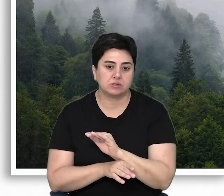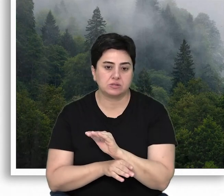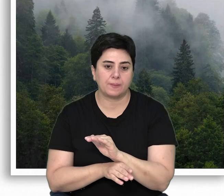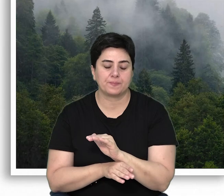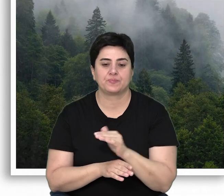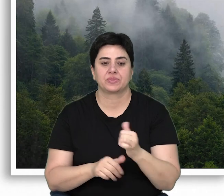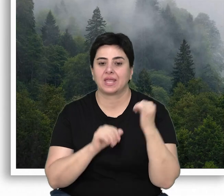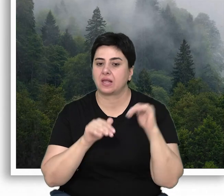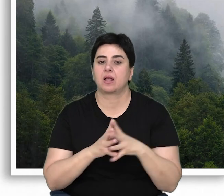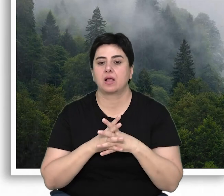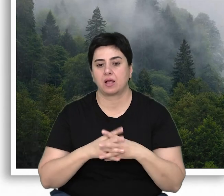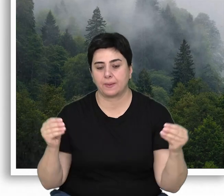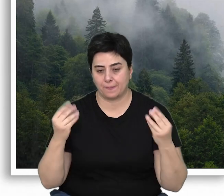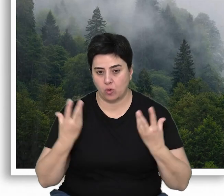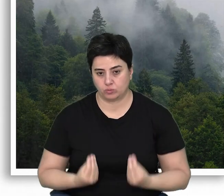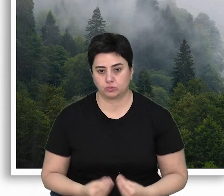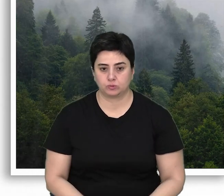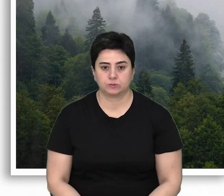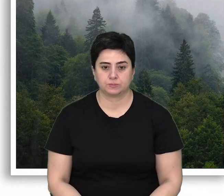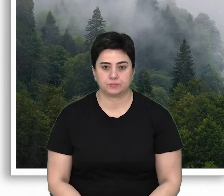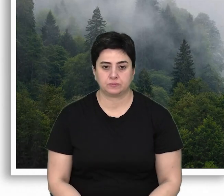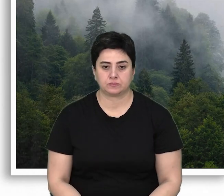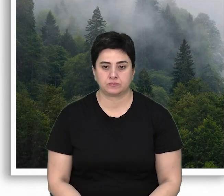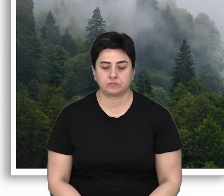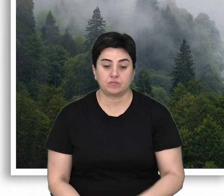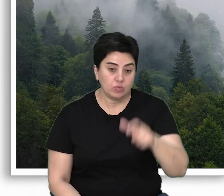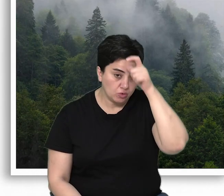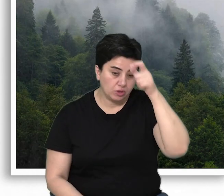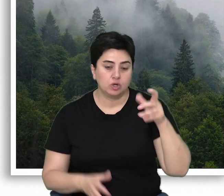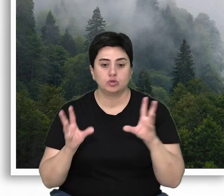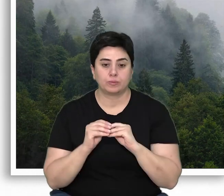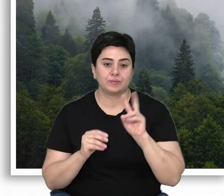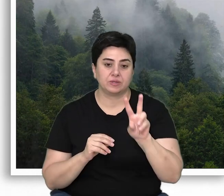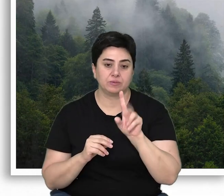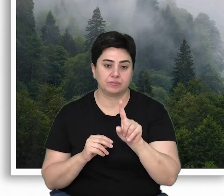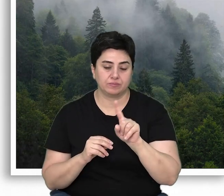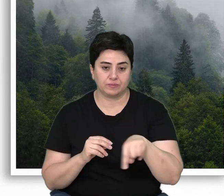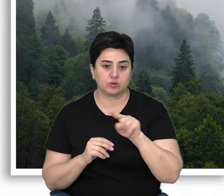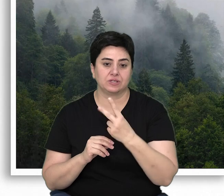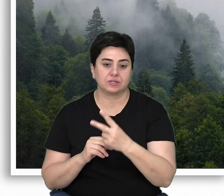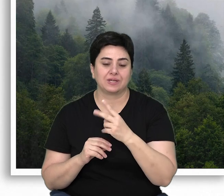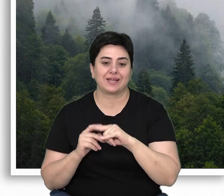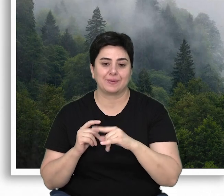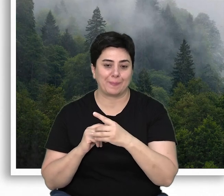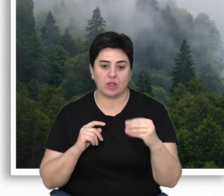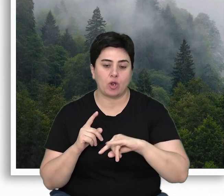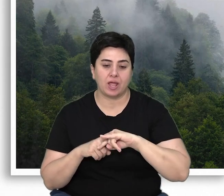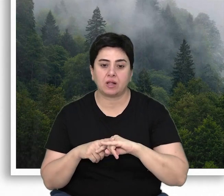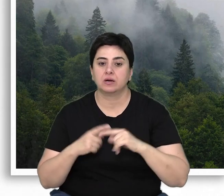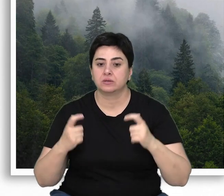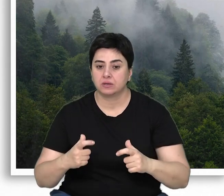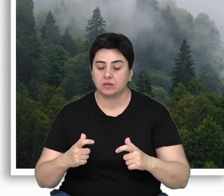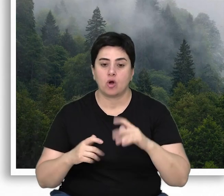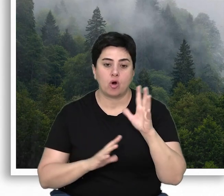yaşam alanlarının geri gelmemek üzere getirilmesine yol açıyor. Türkiye'de toplam 21,2 milyon hektarlık bir